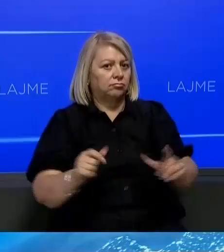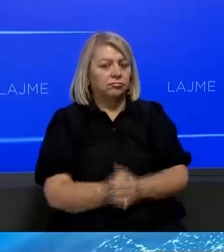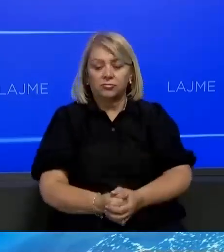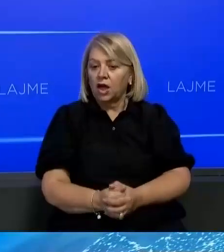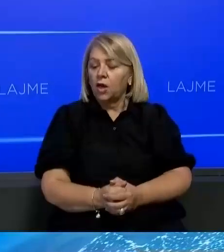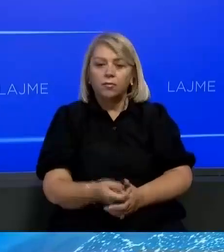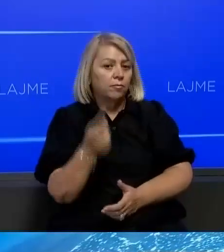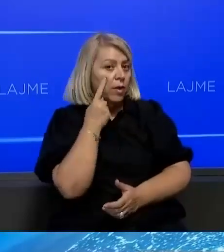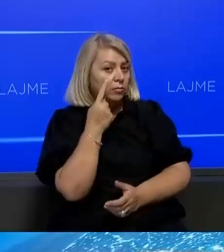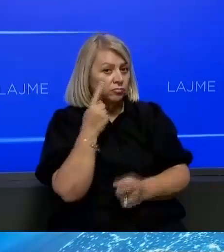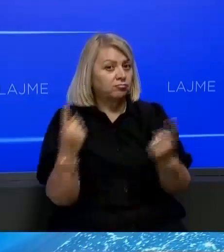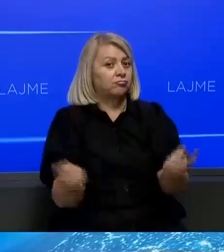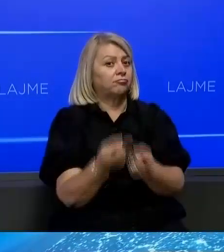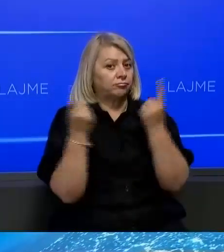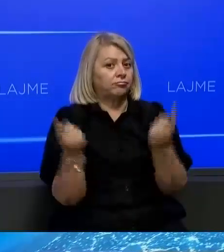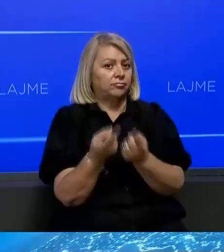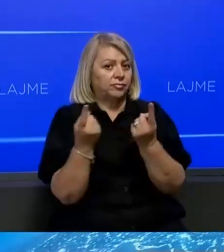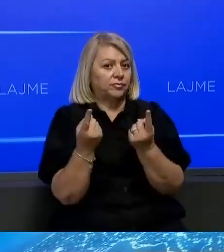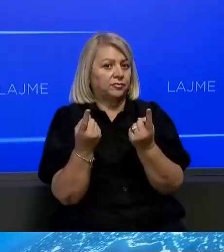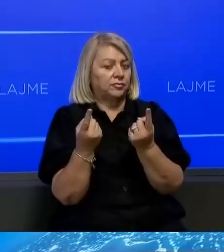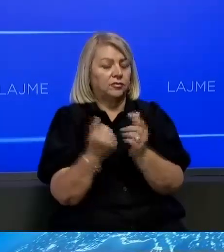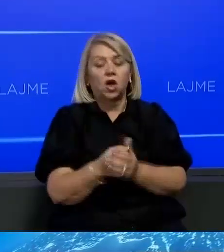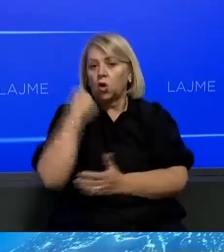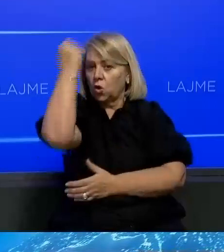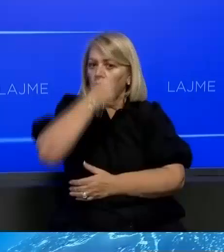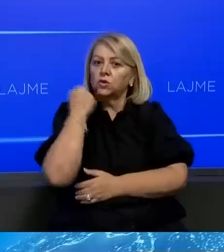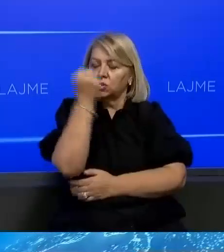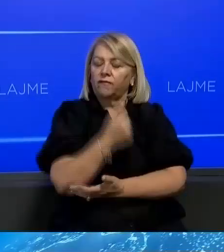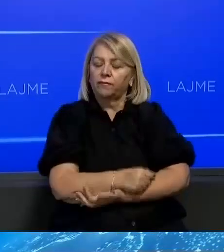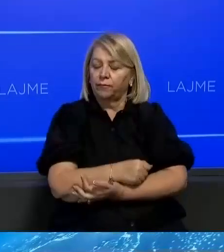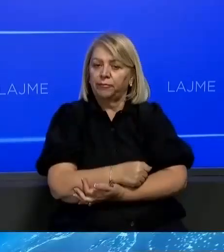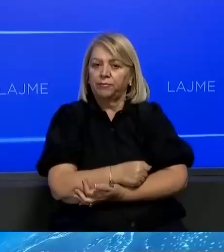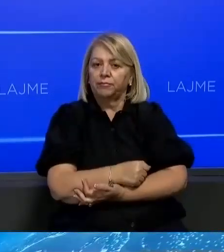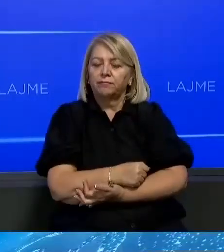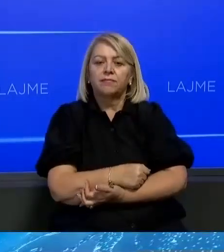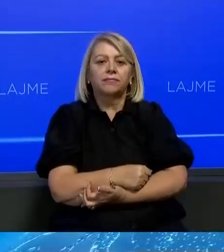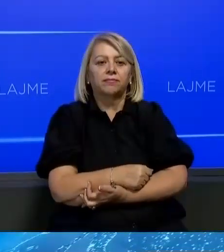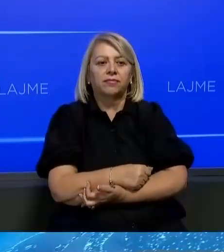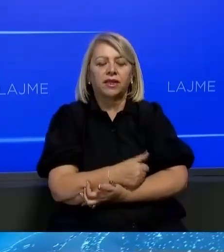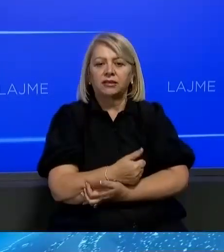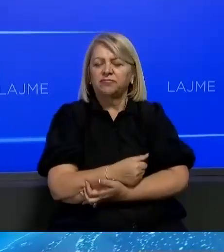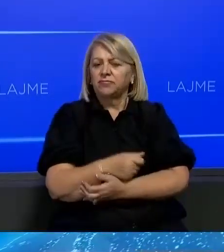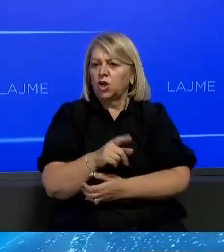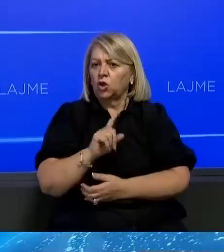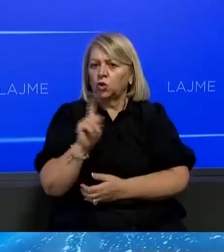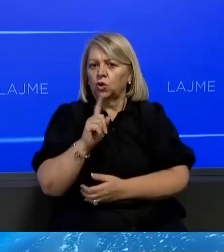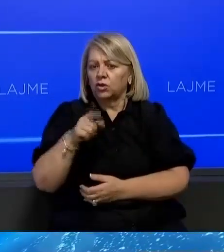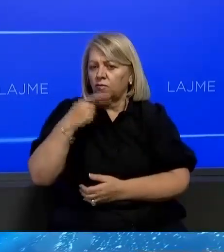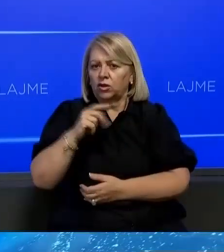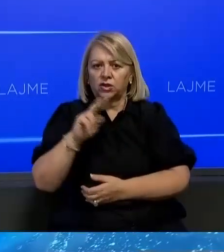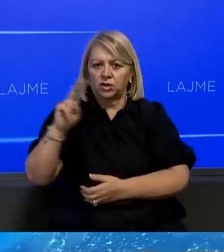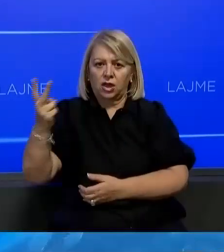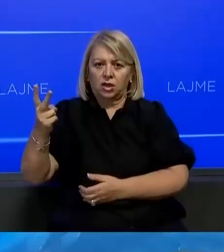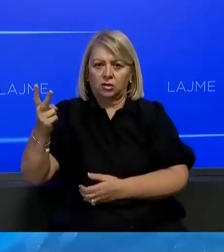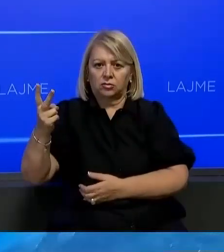promovu në formen që Kosovë është në fakt. Jo në atët që ka sërvohet prej sigurisht